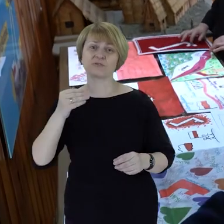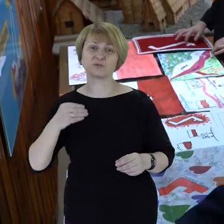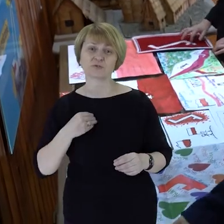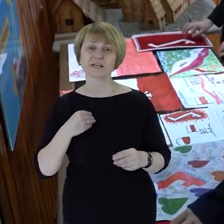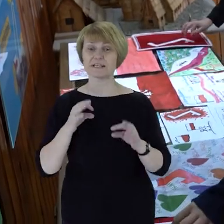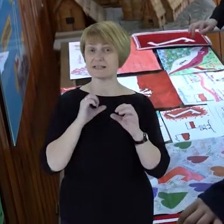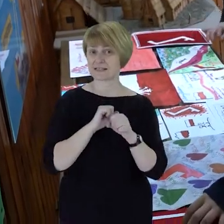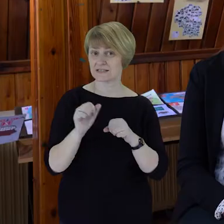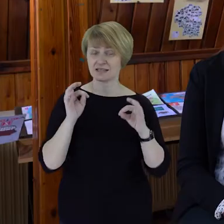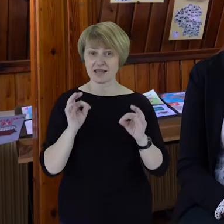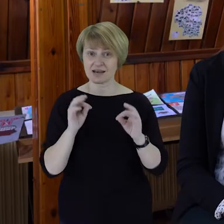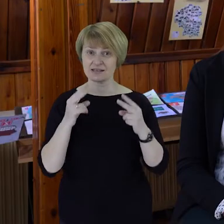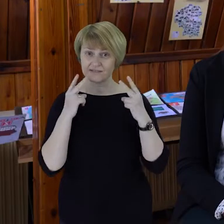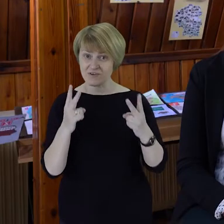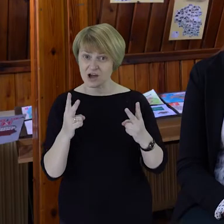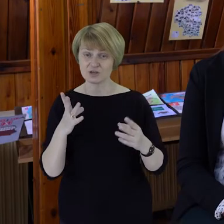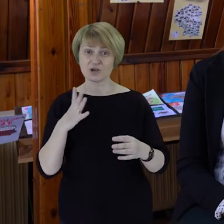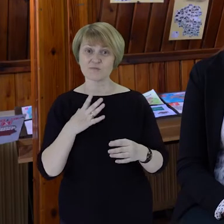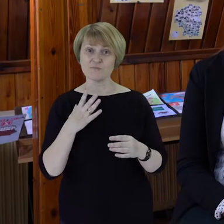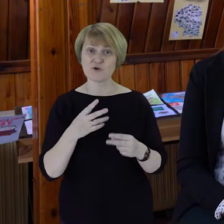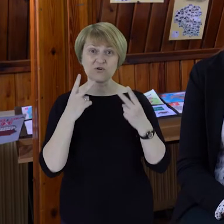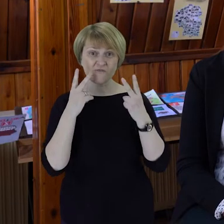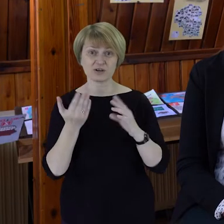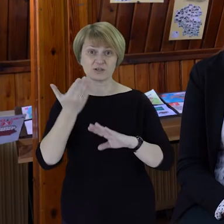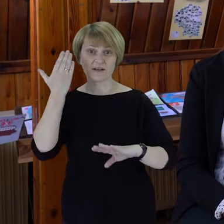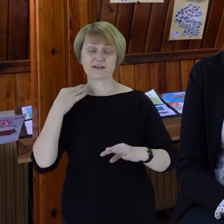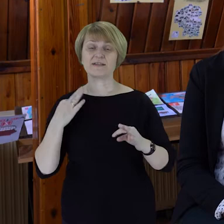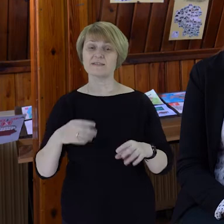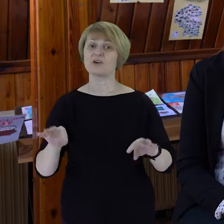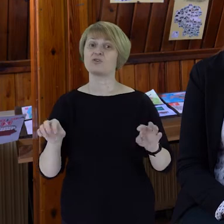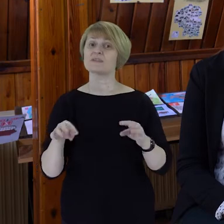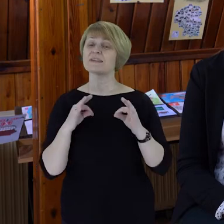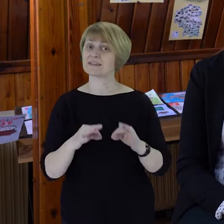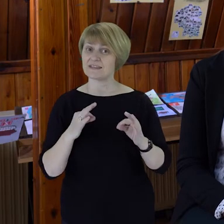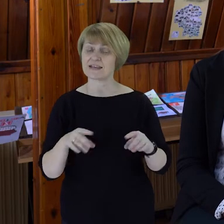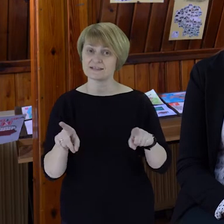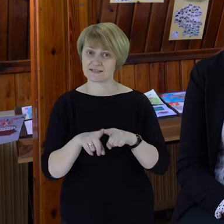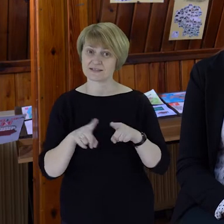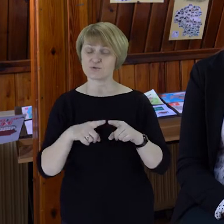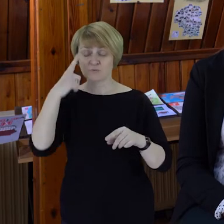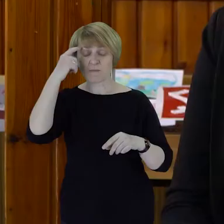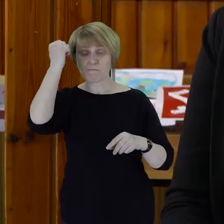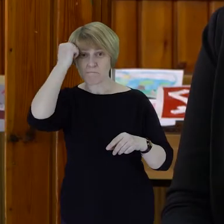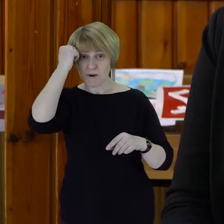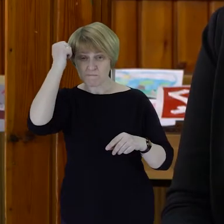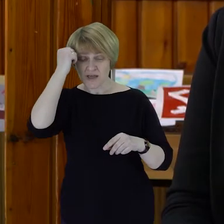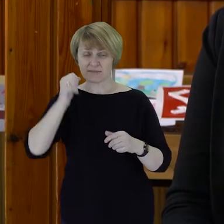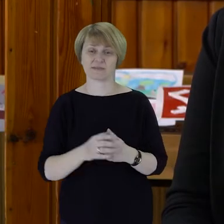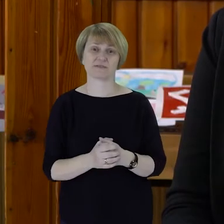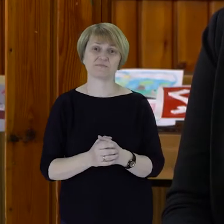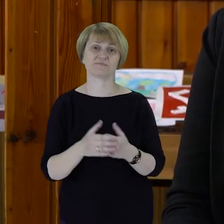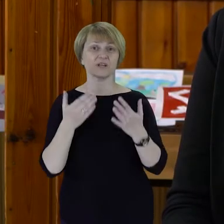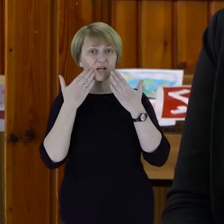jak były ważne kiedyś i dlaczego warto je i powinniśmy je teraz kultywować również współcześnie. Także